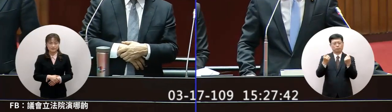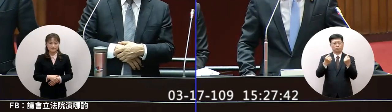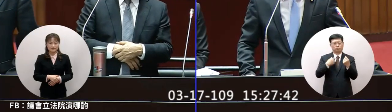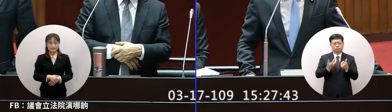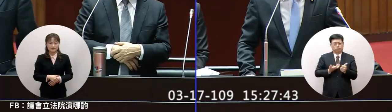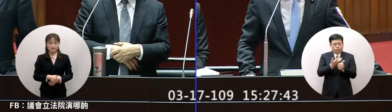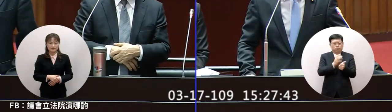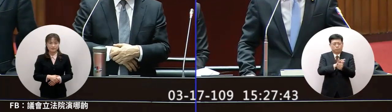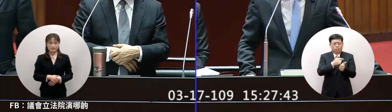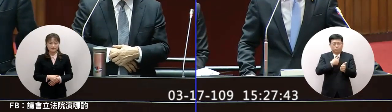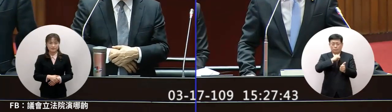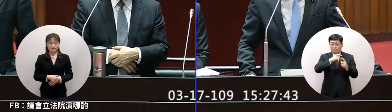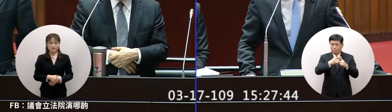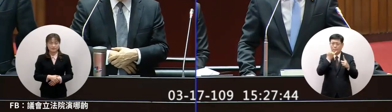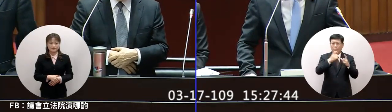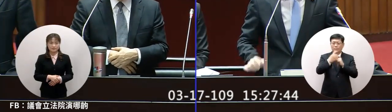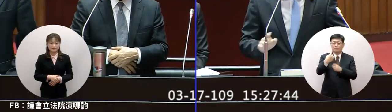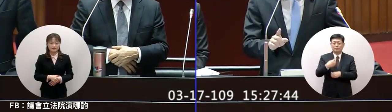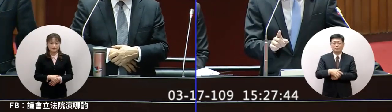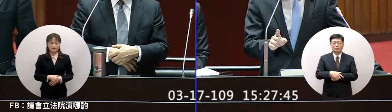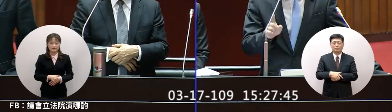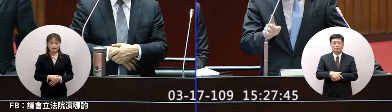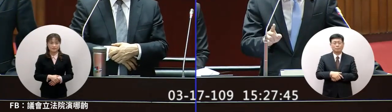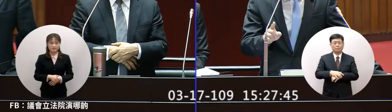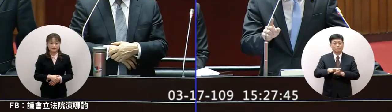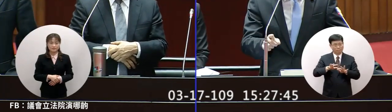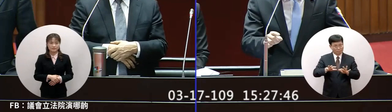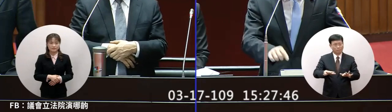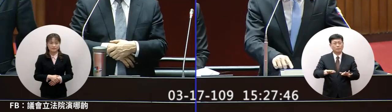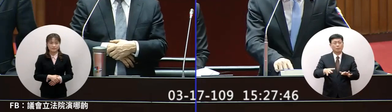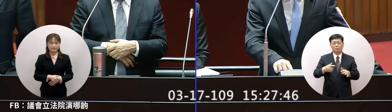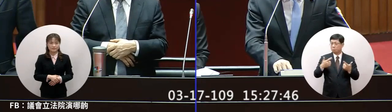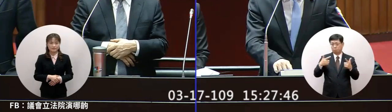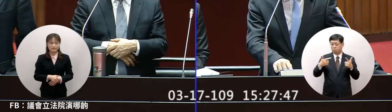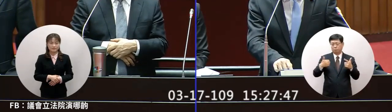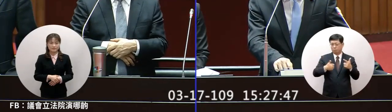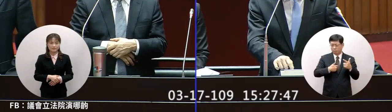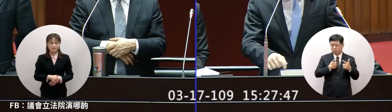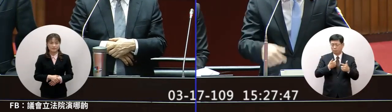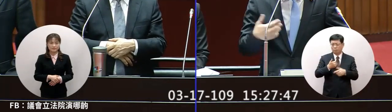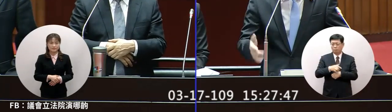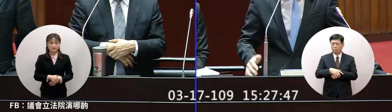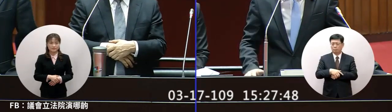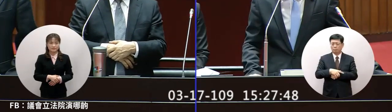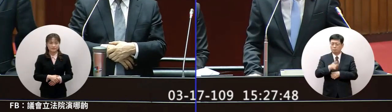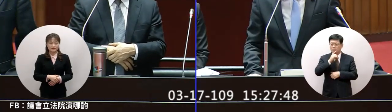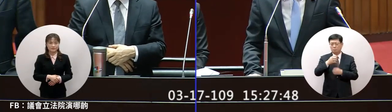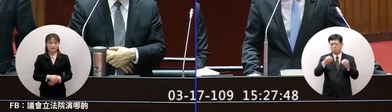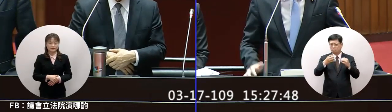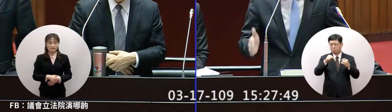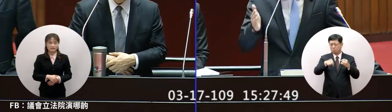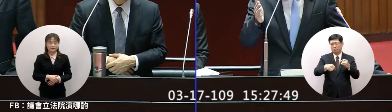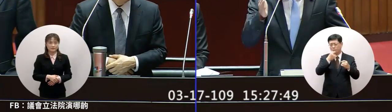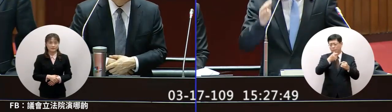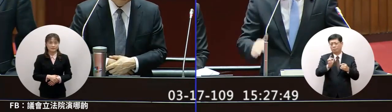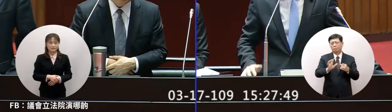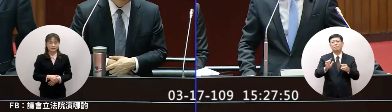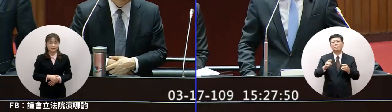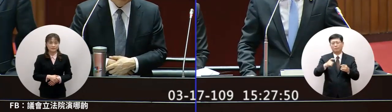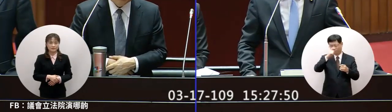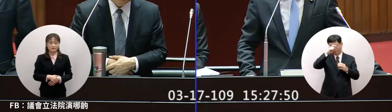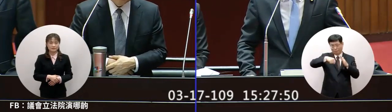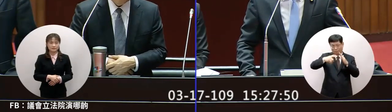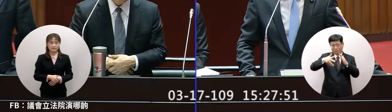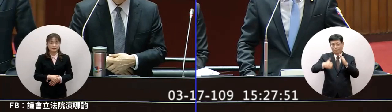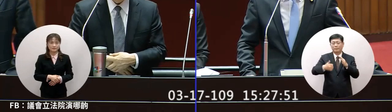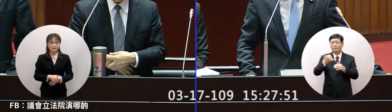得要全力的幫助我們的國人能夠回來所以這個地方其實我並沒有要這個多談的只是希望